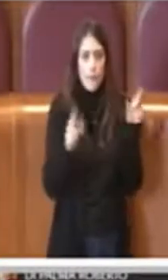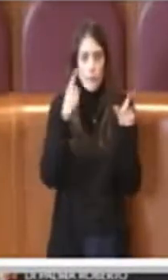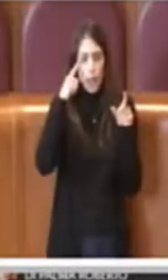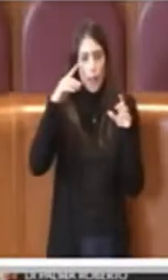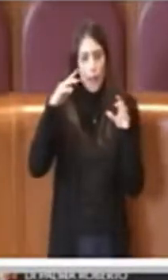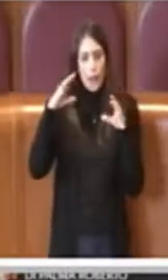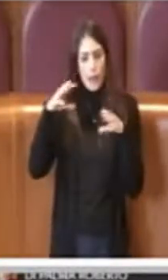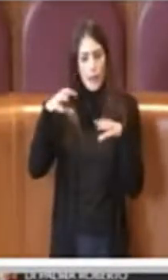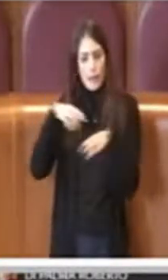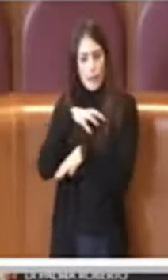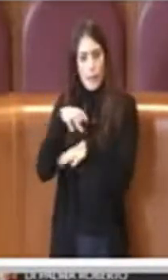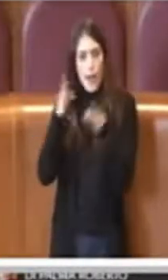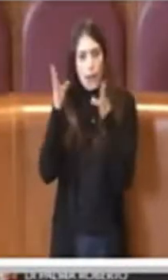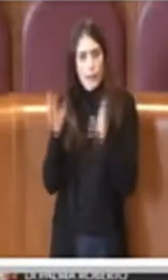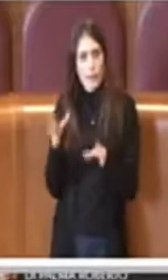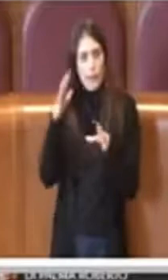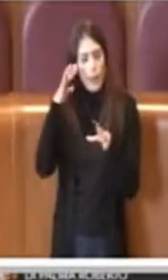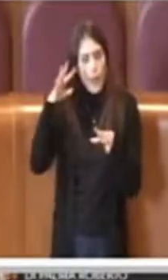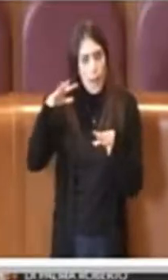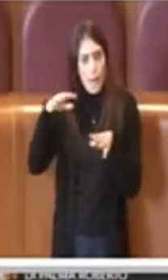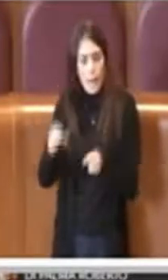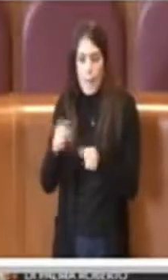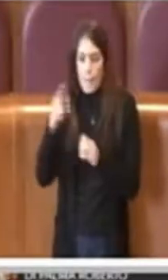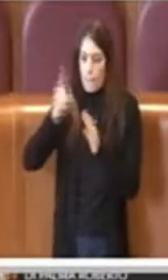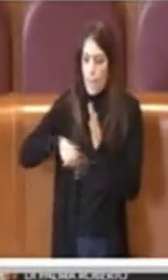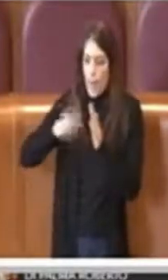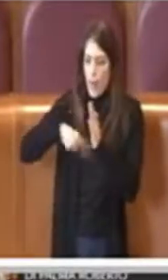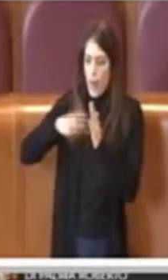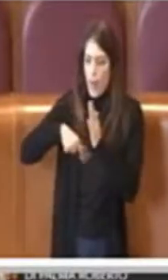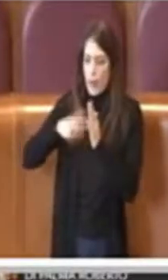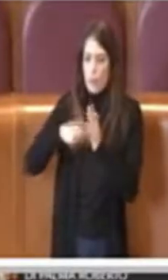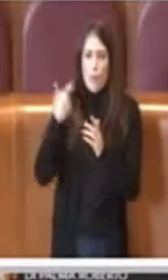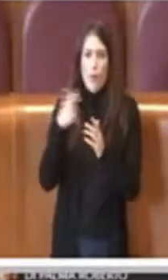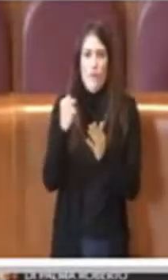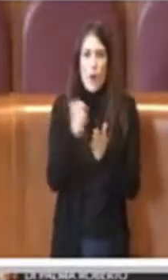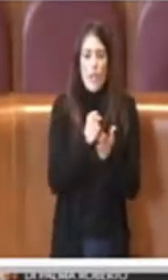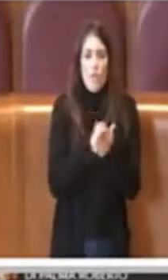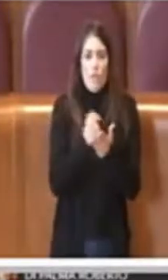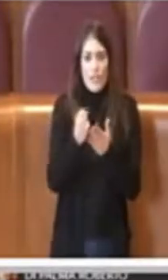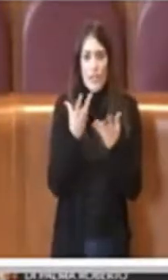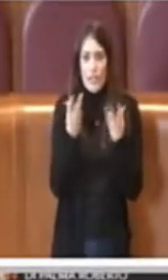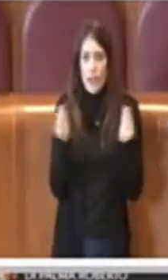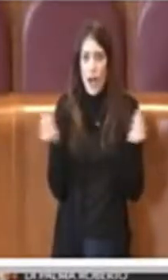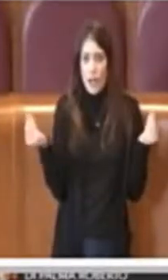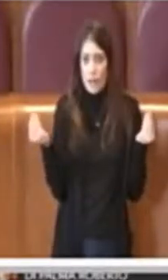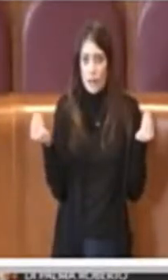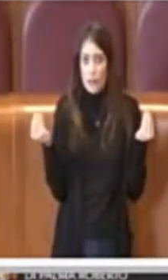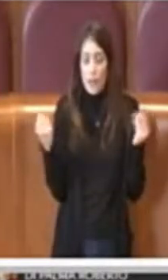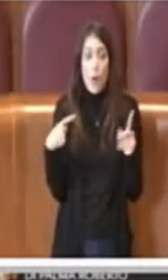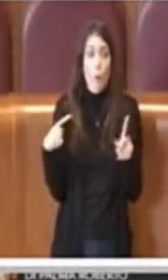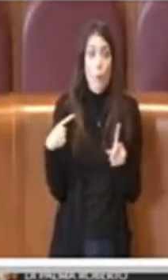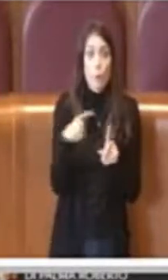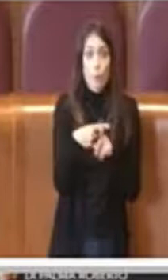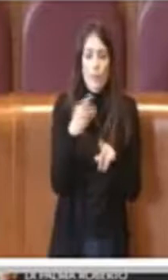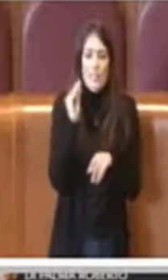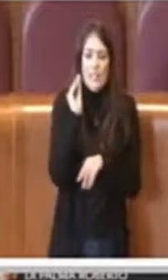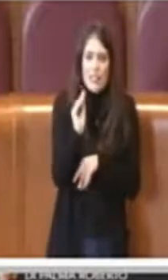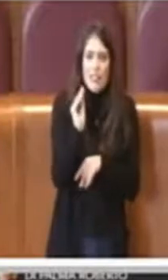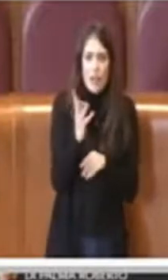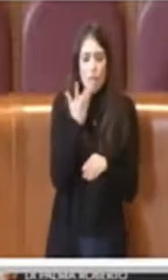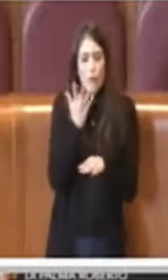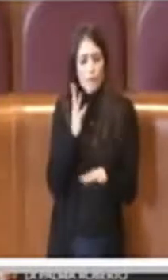Dipartimento per molti mesi, perché le licenze sono molte e per di più si chiede di